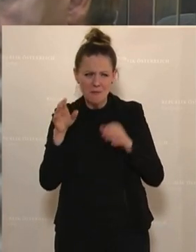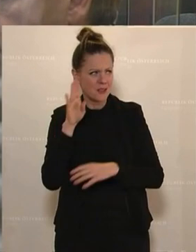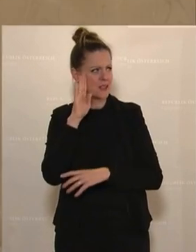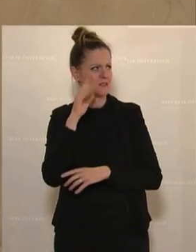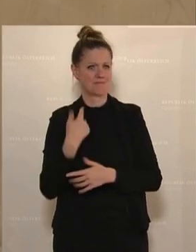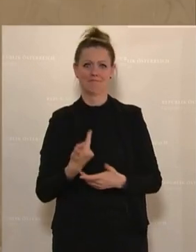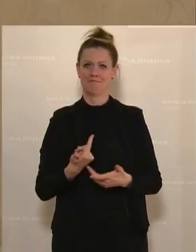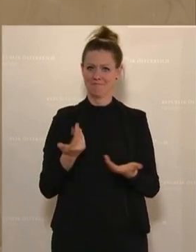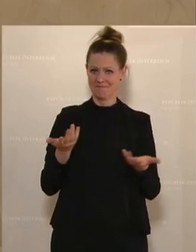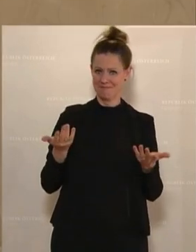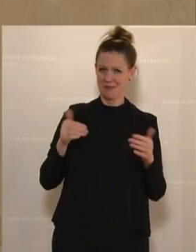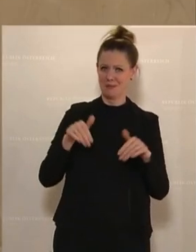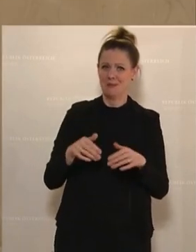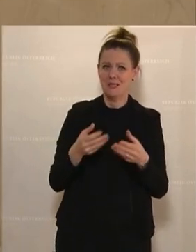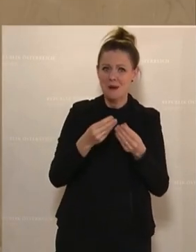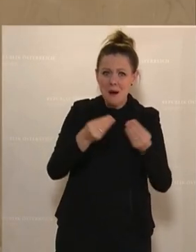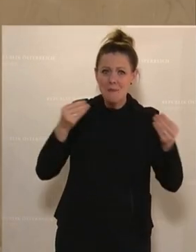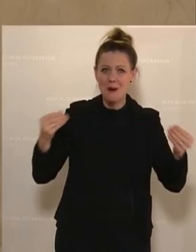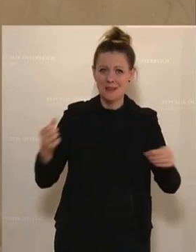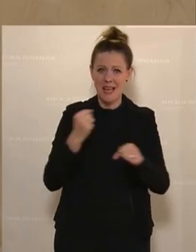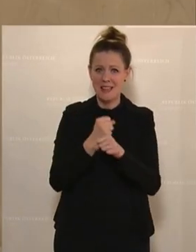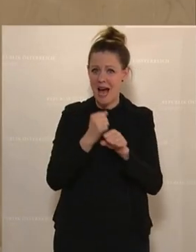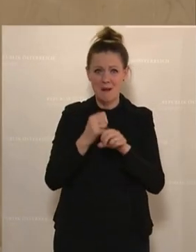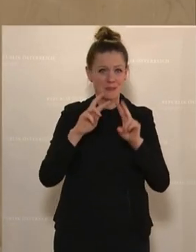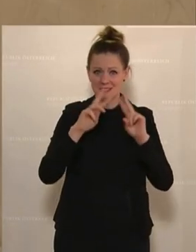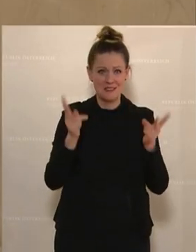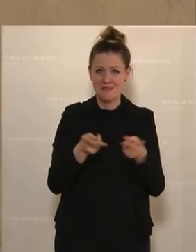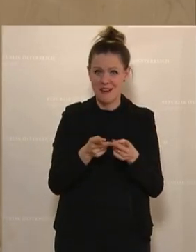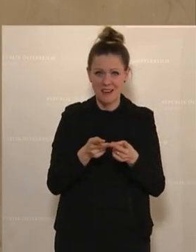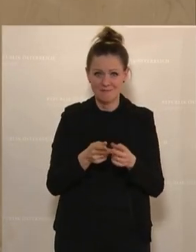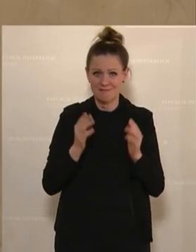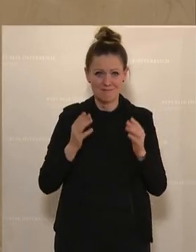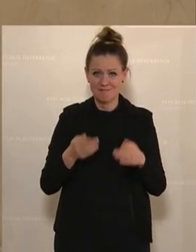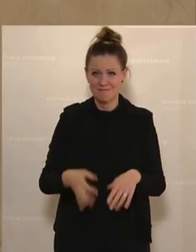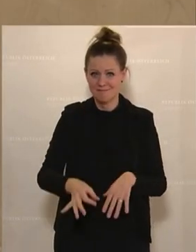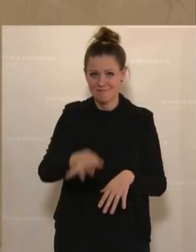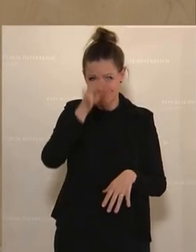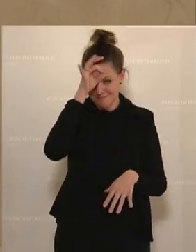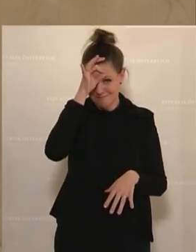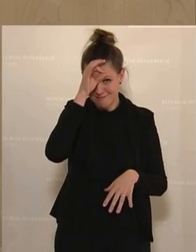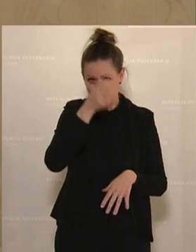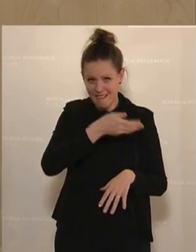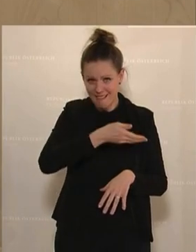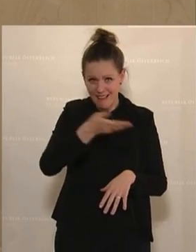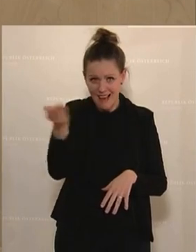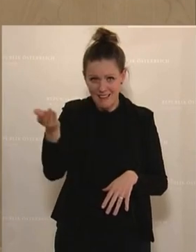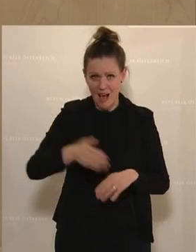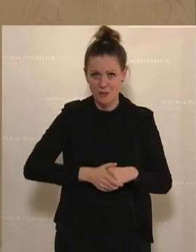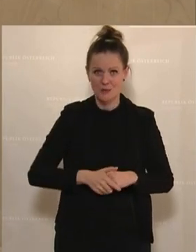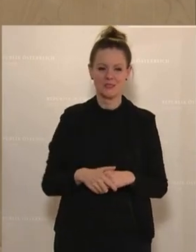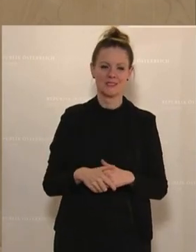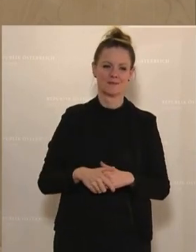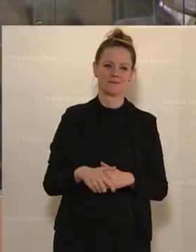wirklich konstatieren, von modernen Arbeitswelten haben Sie wirklich herzlich wenig Ahnung, meine Damen und Herren. Vielen Dank.